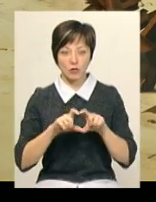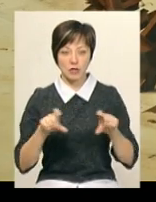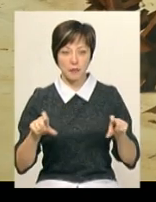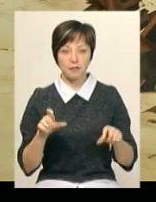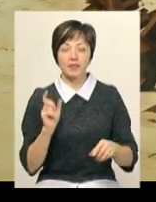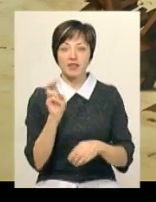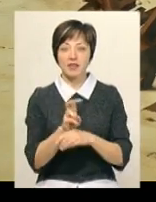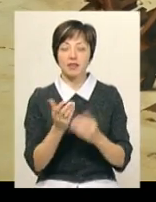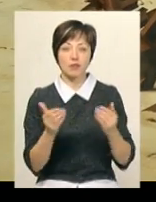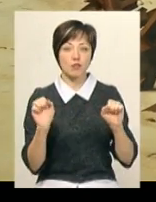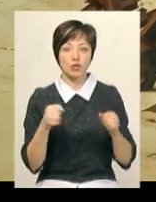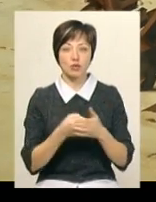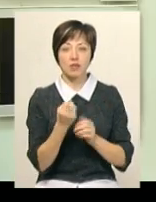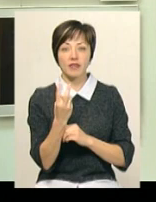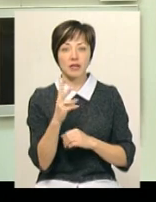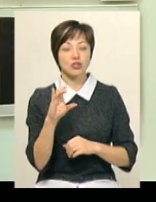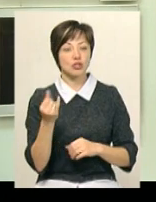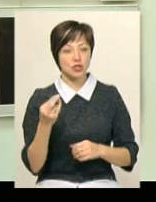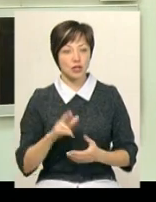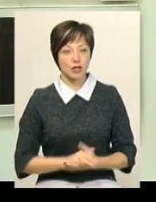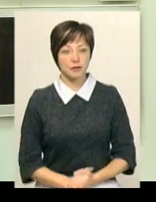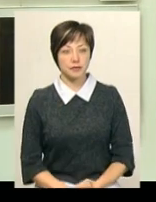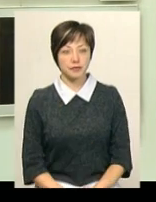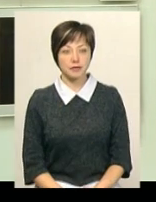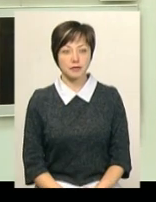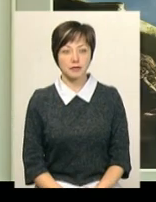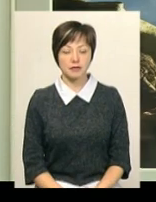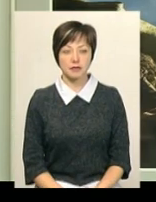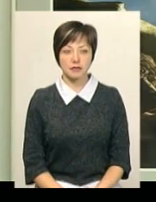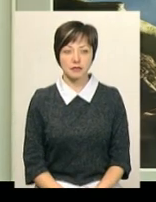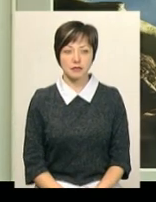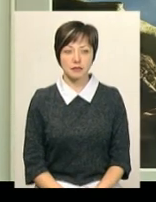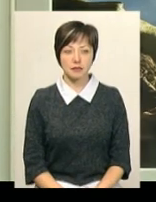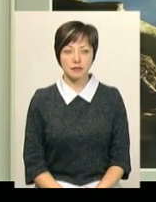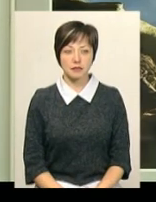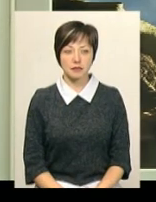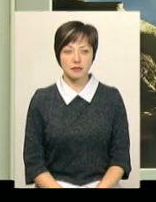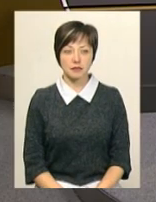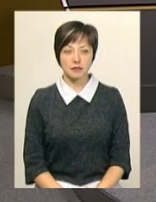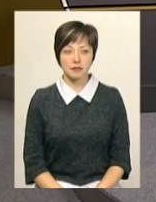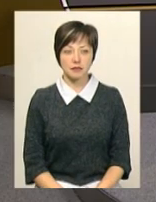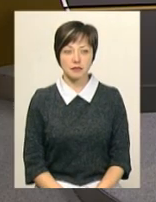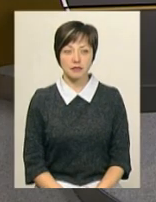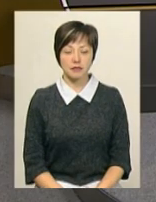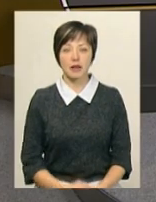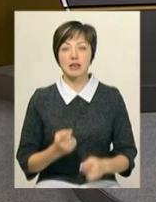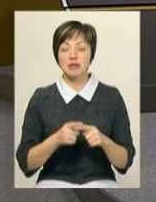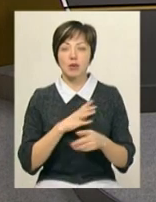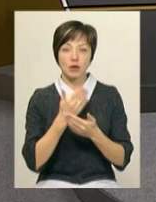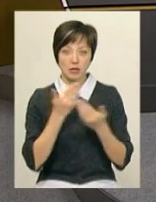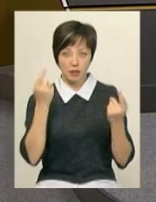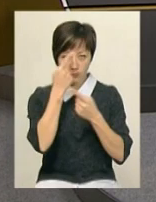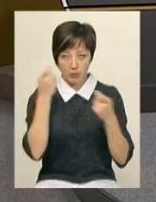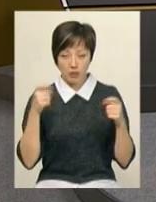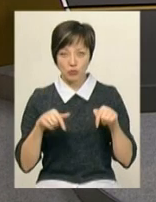Відвідати виставку можна до 12 січня. Вікторія Зелінська, Дем'ян Цегольник, новини Поділля, центр. Це була остання